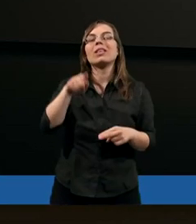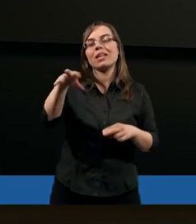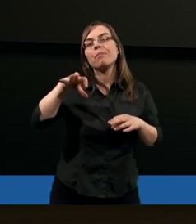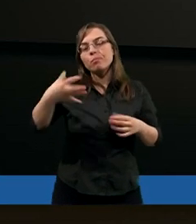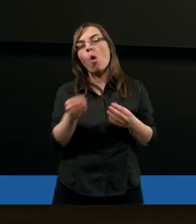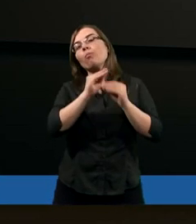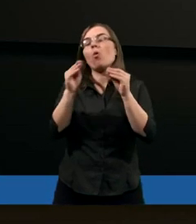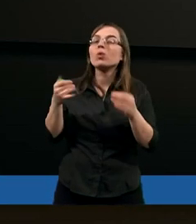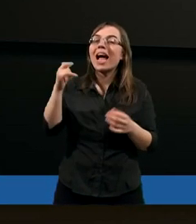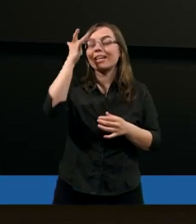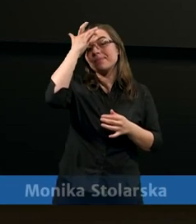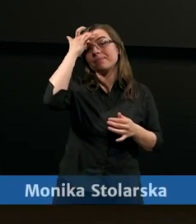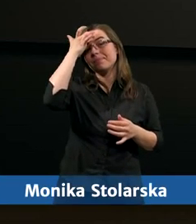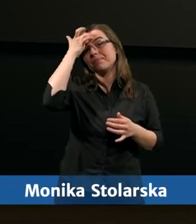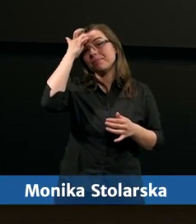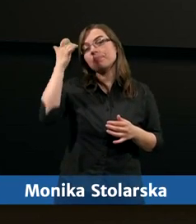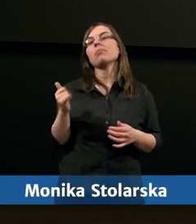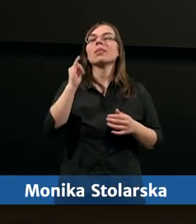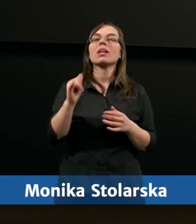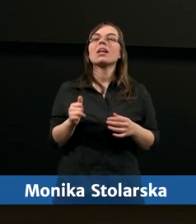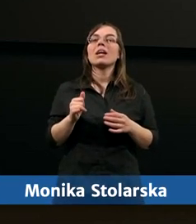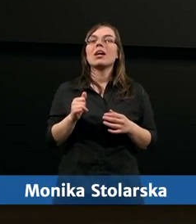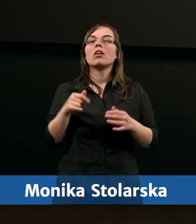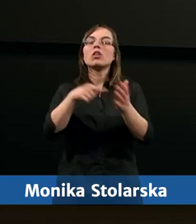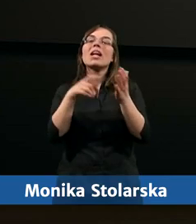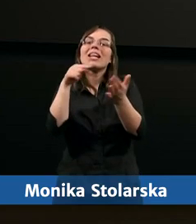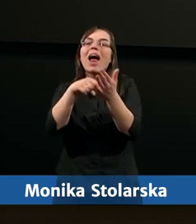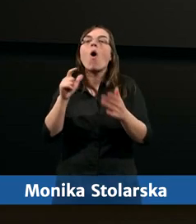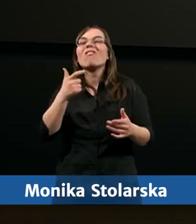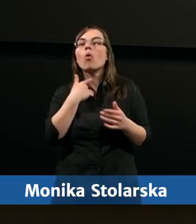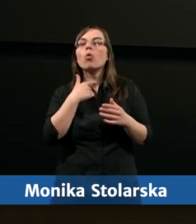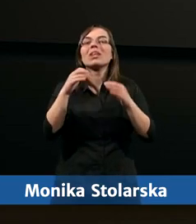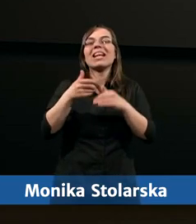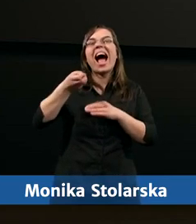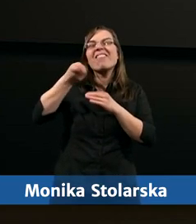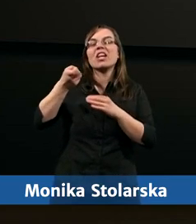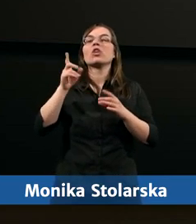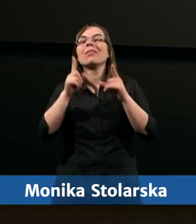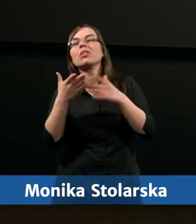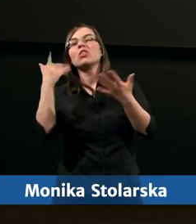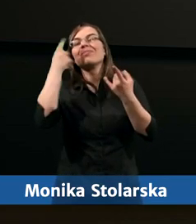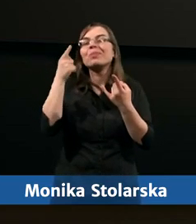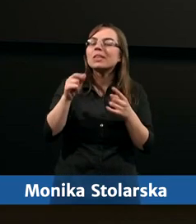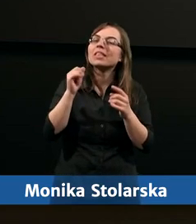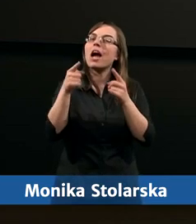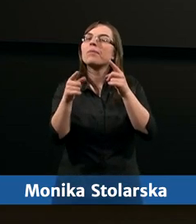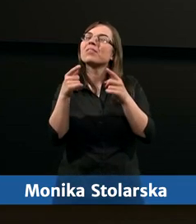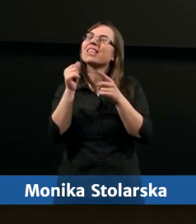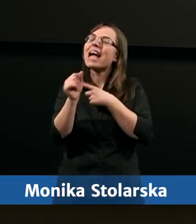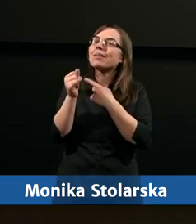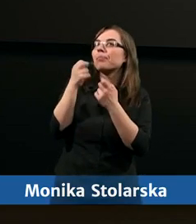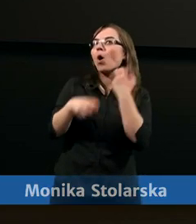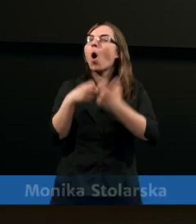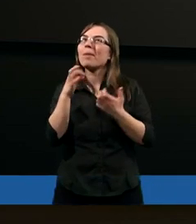poruczeni. Ja jeszcze zawieszam tutaj celowo głos, bo ostatnia część tego trzeciego wiersza jest jeszcze innym